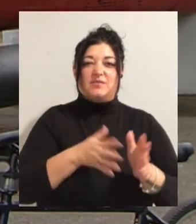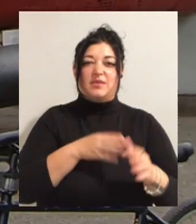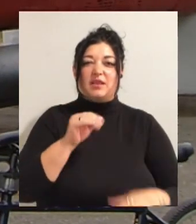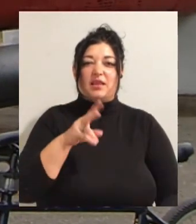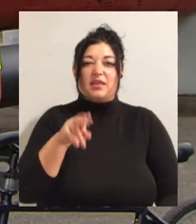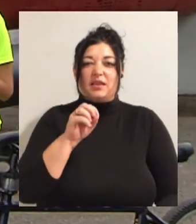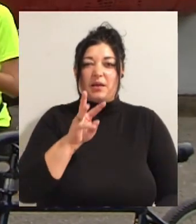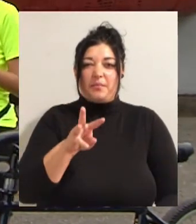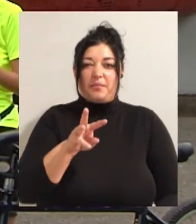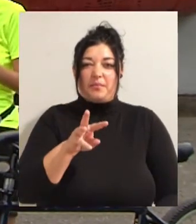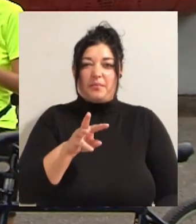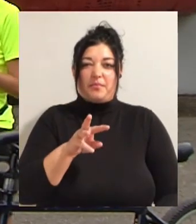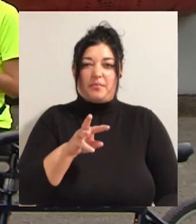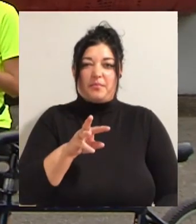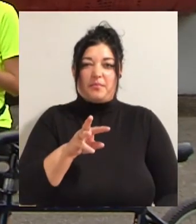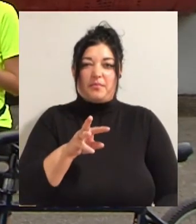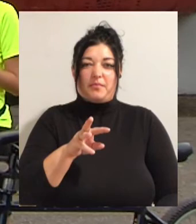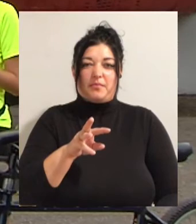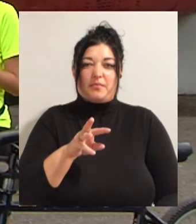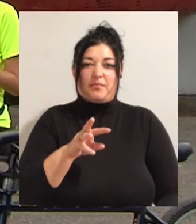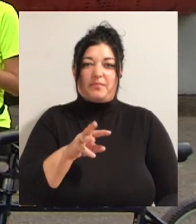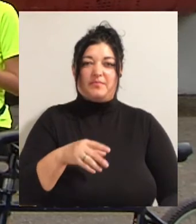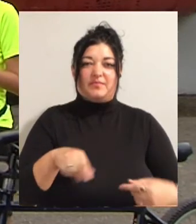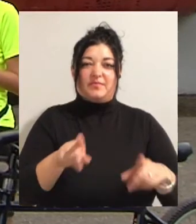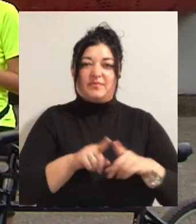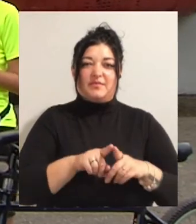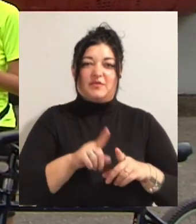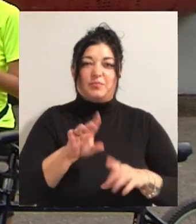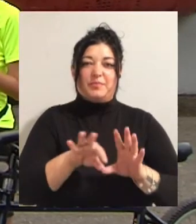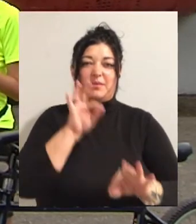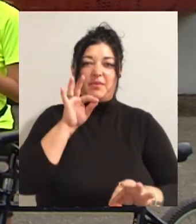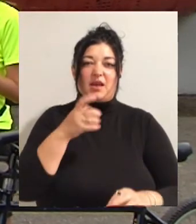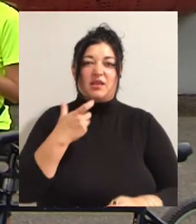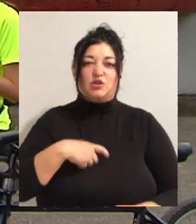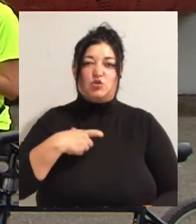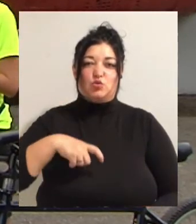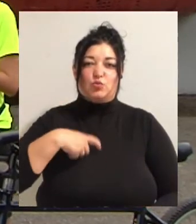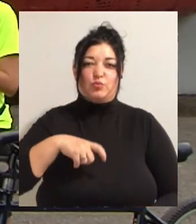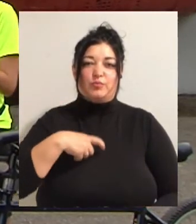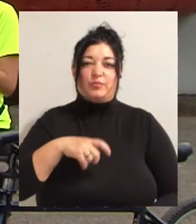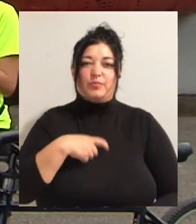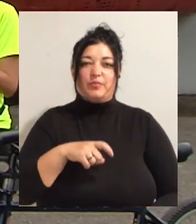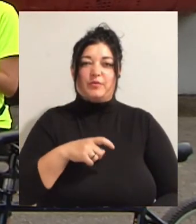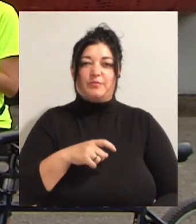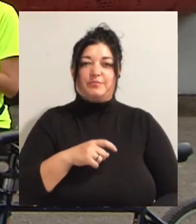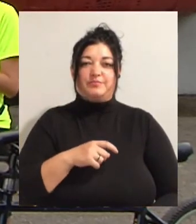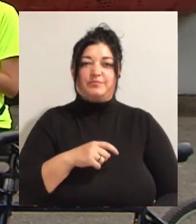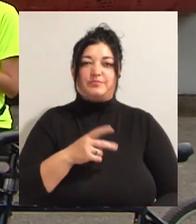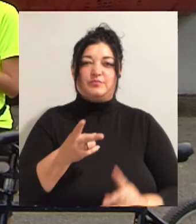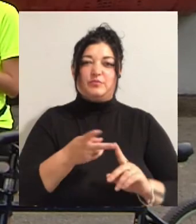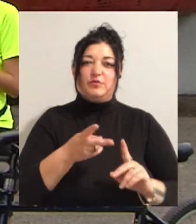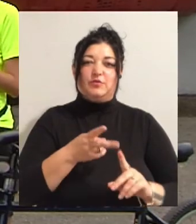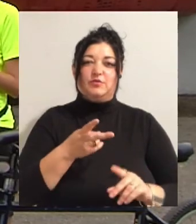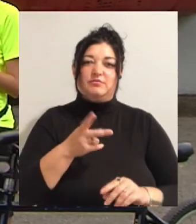підібрати собі друга такого активного, який теж полюбляє